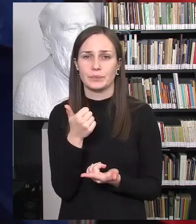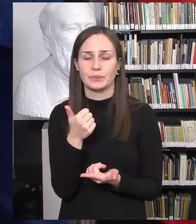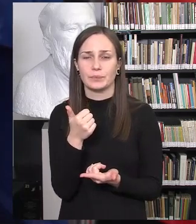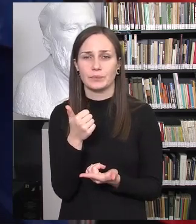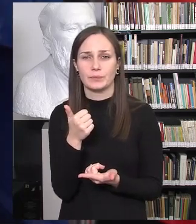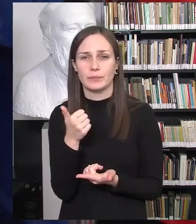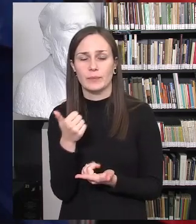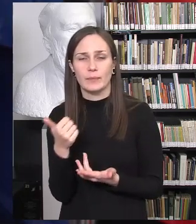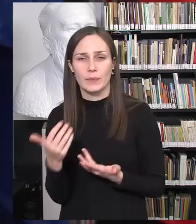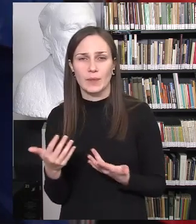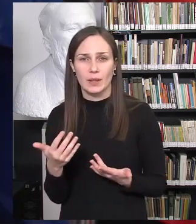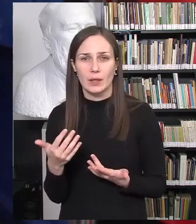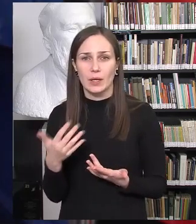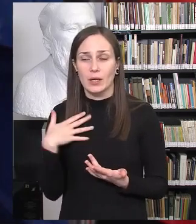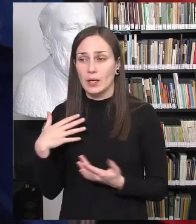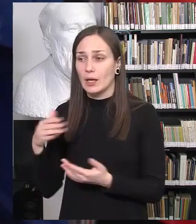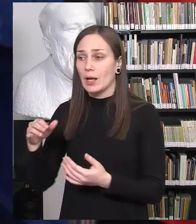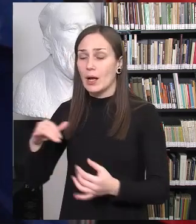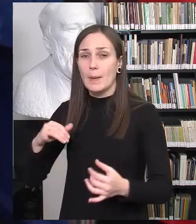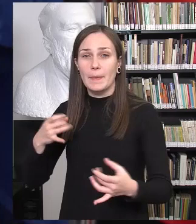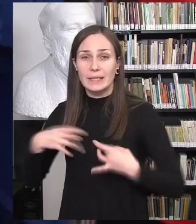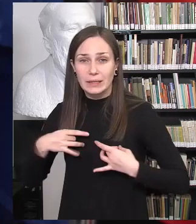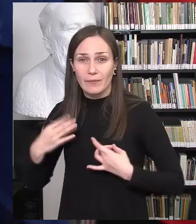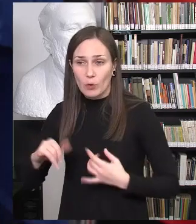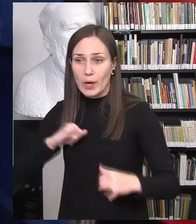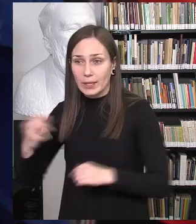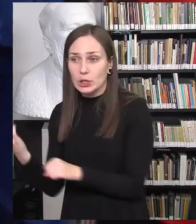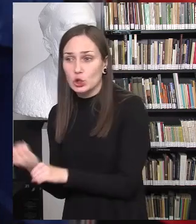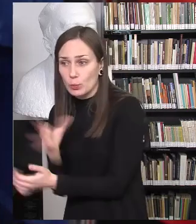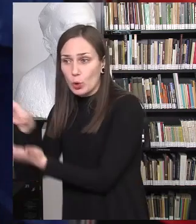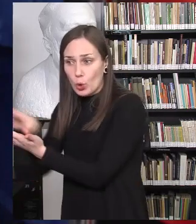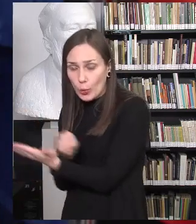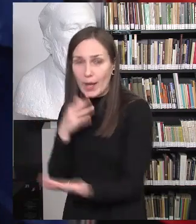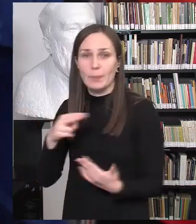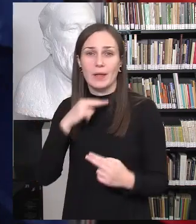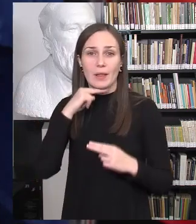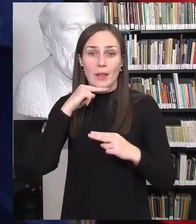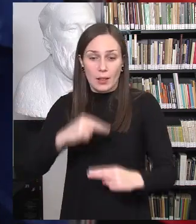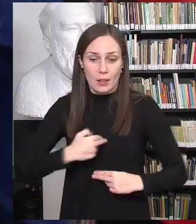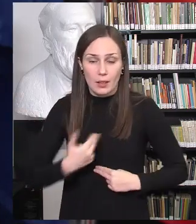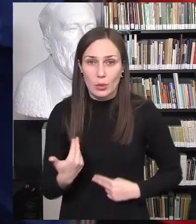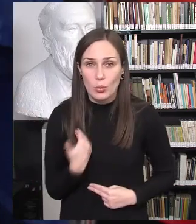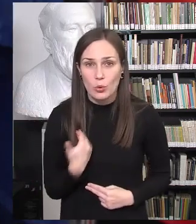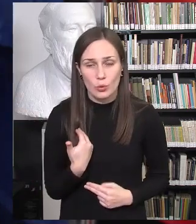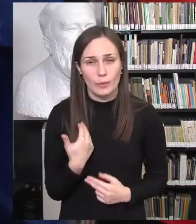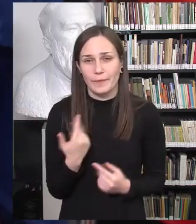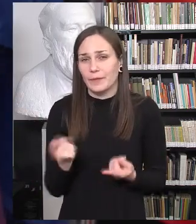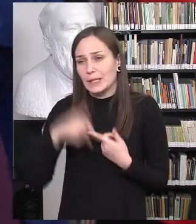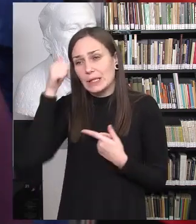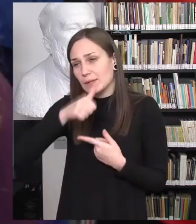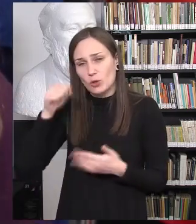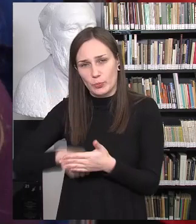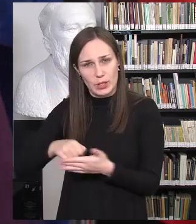išmoktas elgesys agresyvus ar dėmesio sėkimas. Na, kokios ten jau ateina mums tos individualios